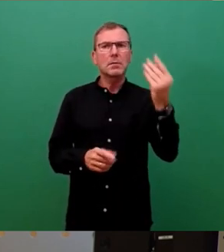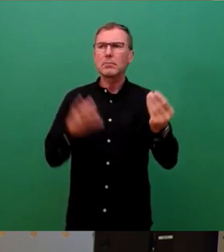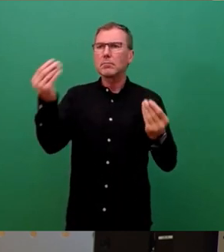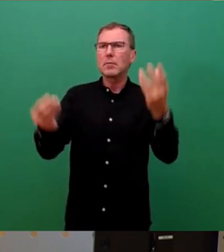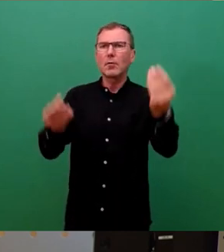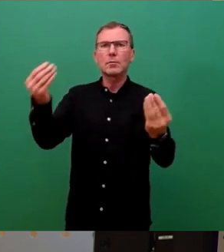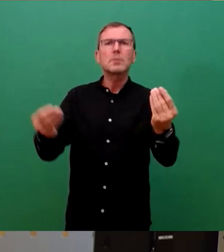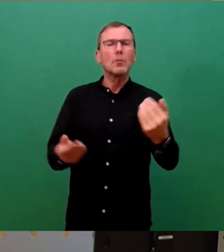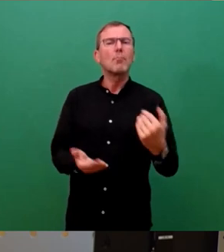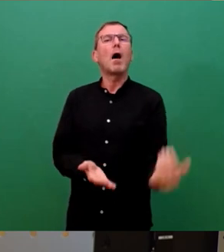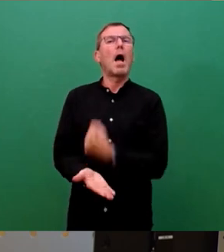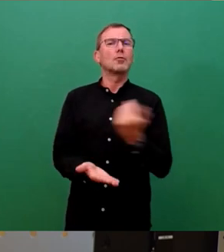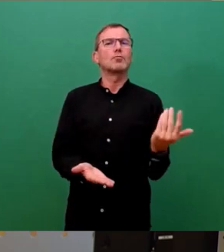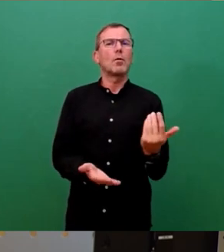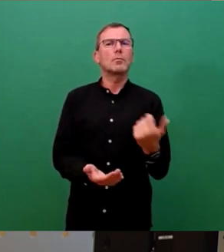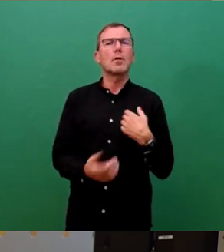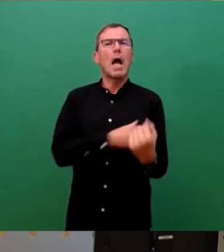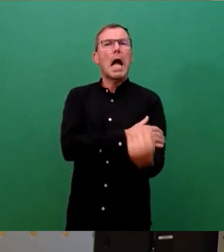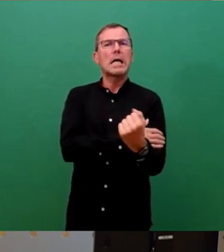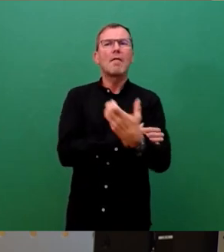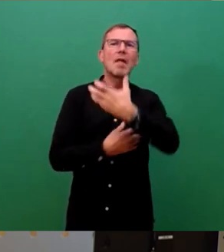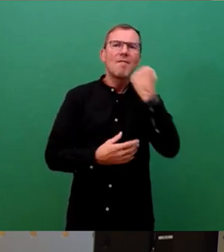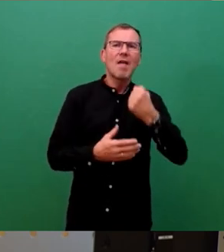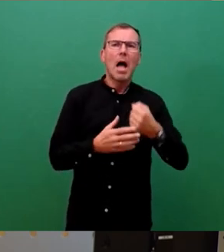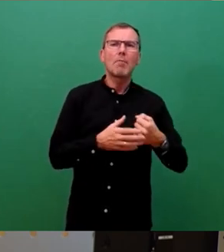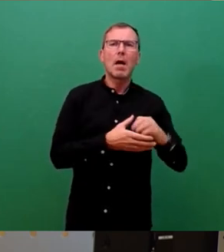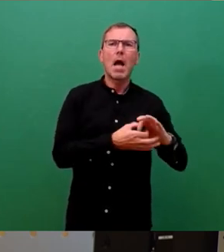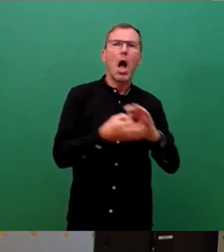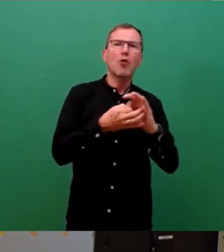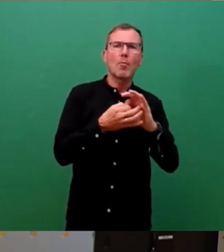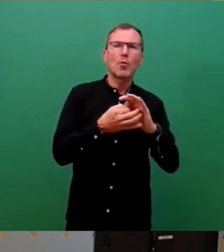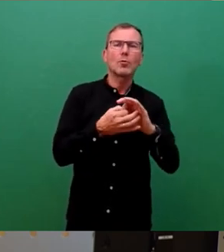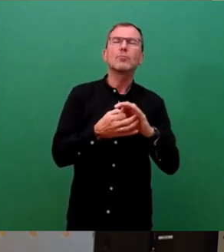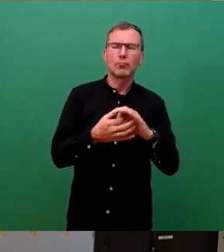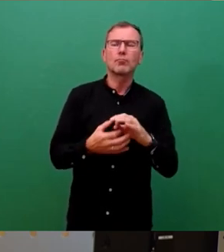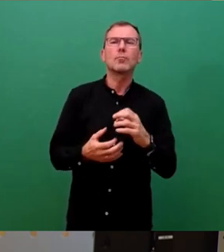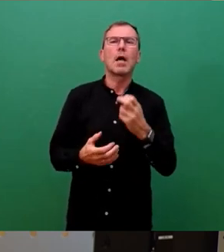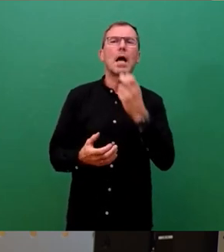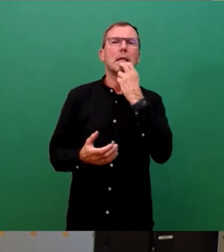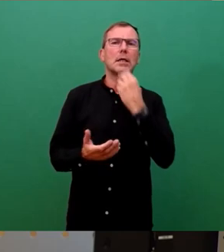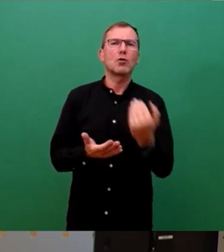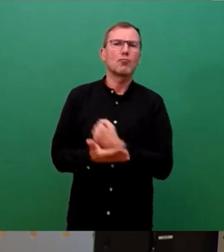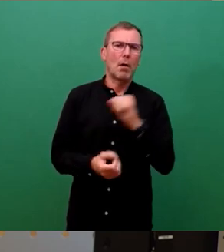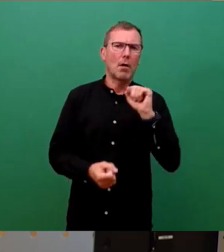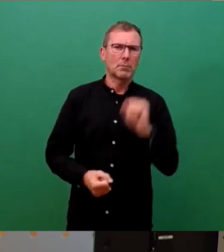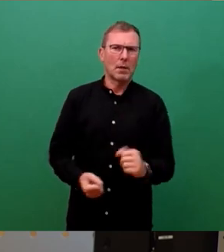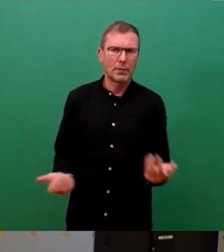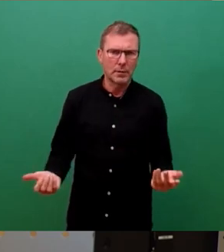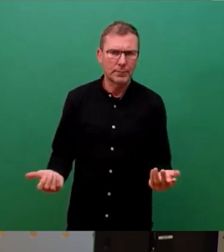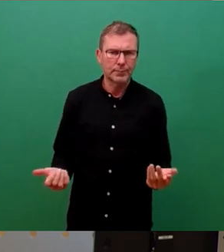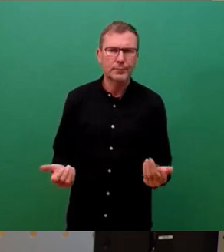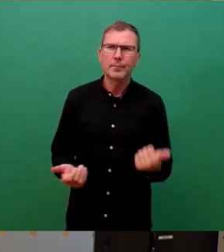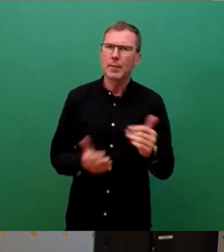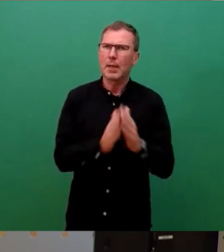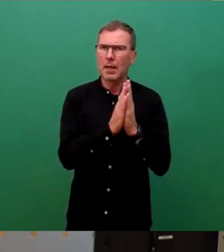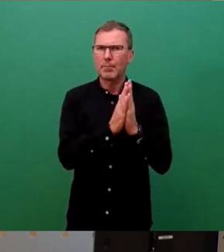weil durch die Kraft-Wärme-Kopplung wir natürlich erhebliche Effizienzgewinner haben. Also ich wollte das nur noch mal klarstellen. Noch eine Bitte, wir hätten